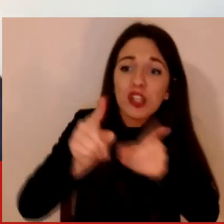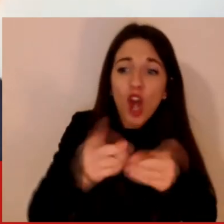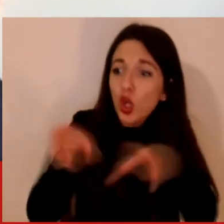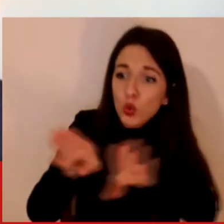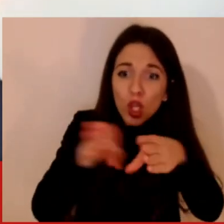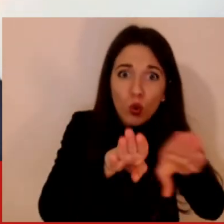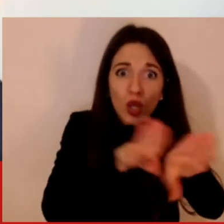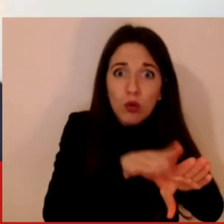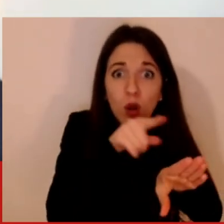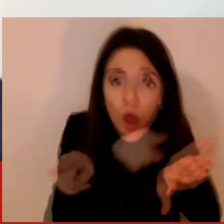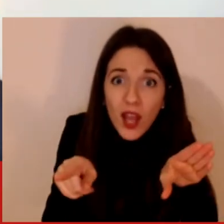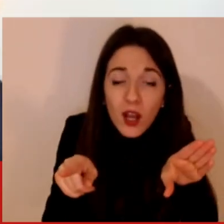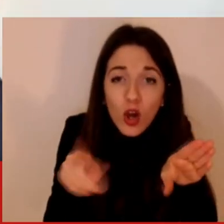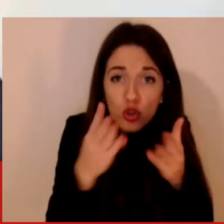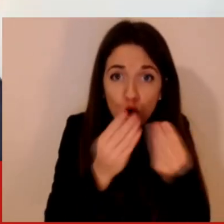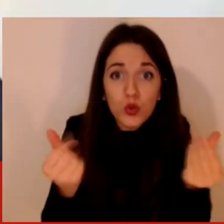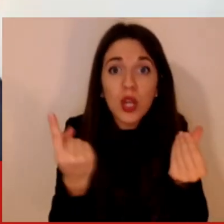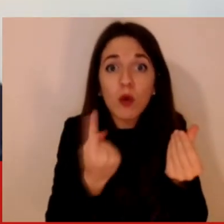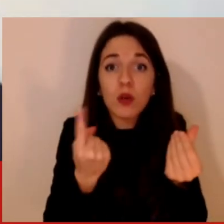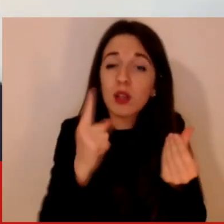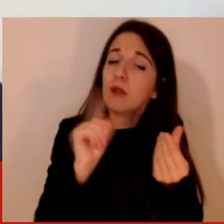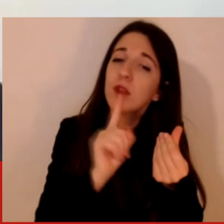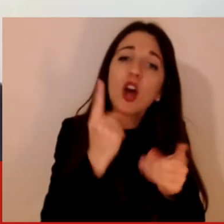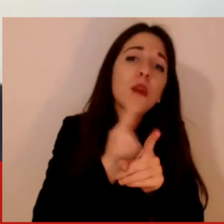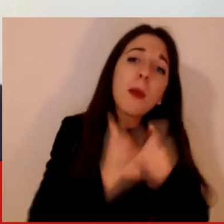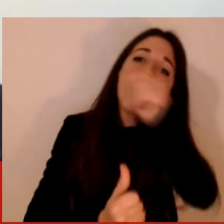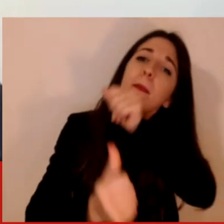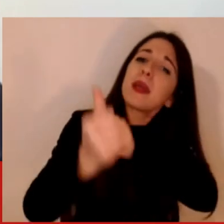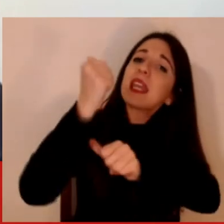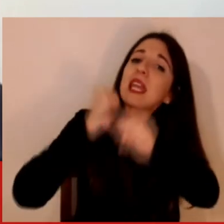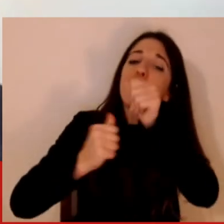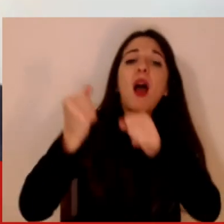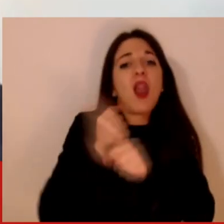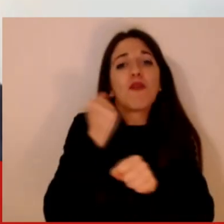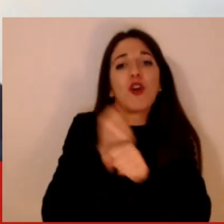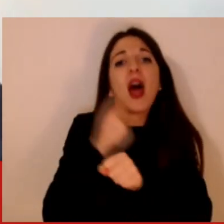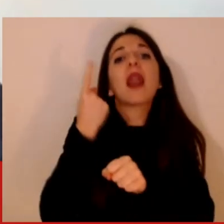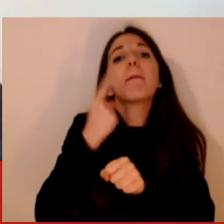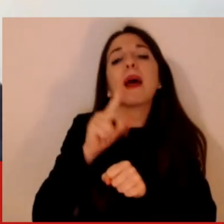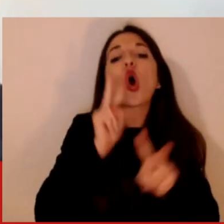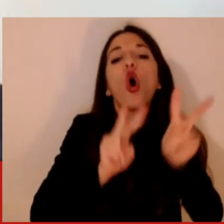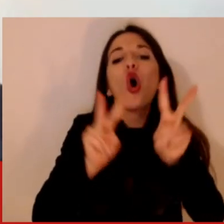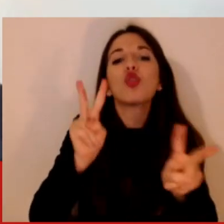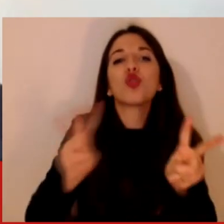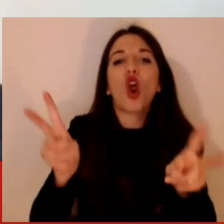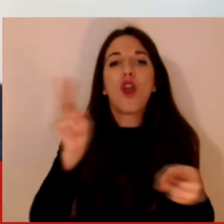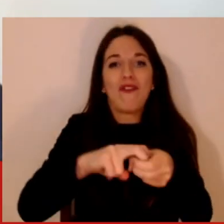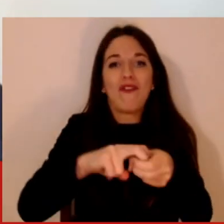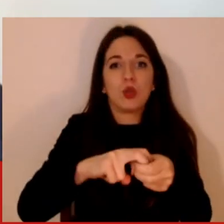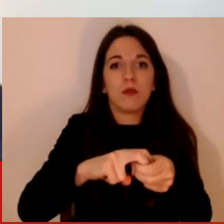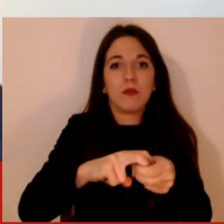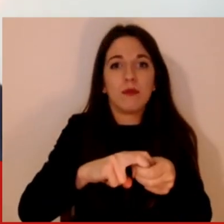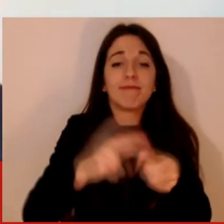quello che è un'infrastruttura di controllo del virus che purtroppo non è stata sviluppata nella maniera